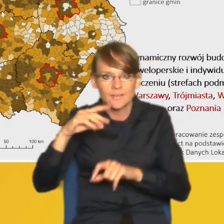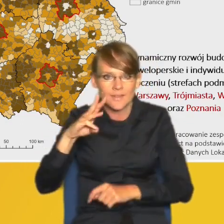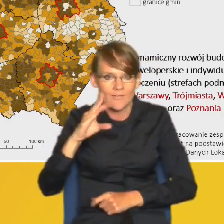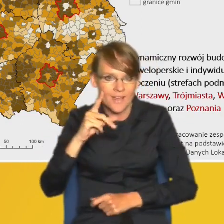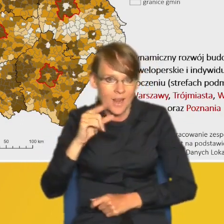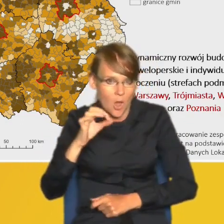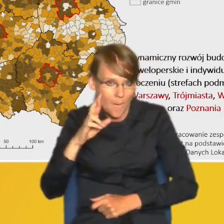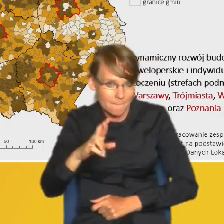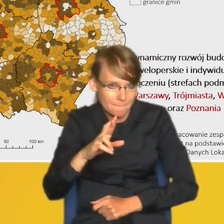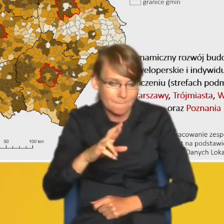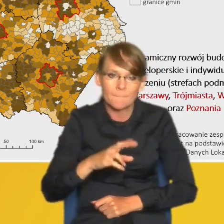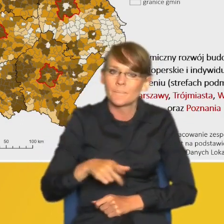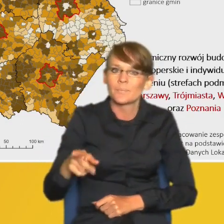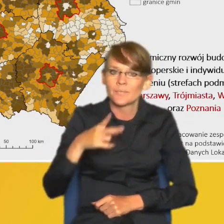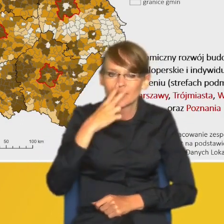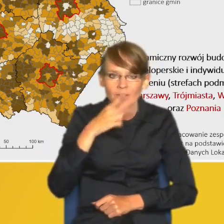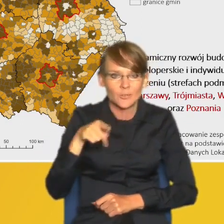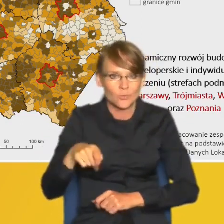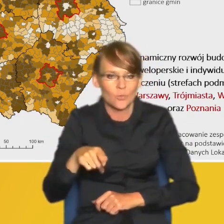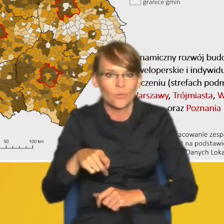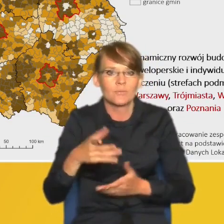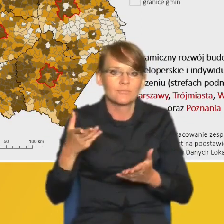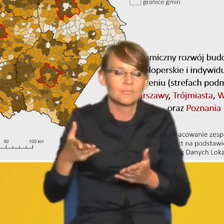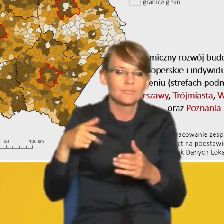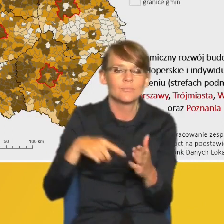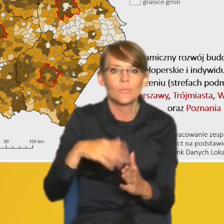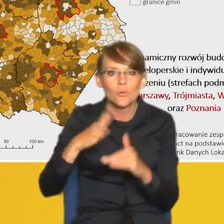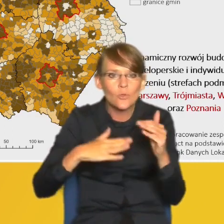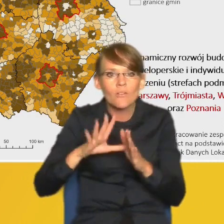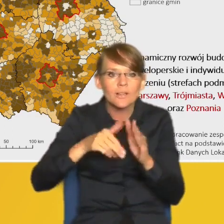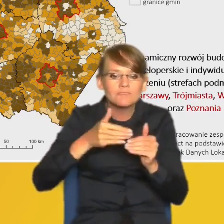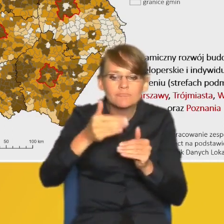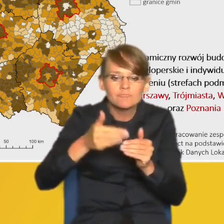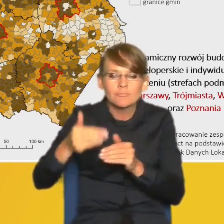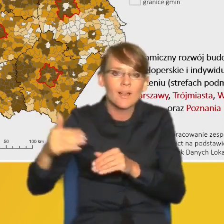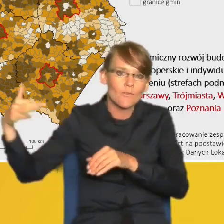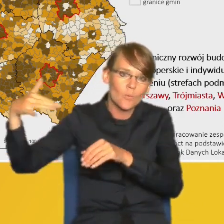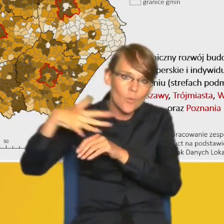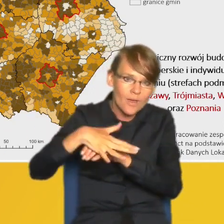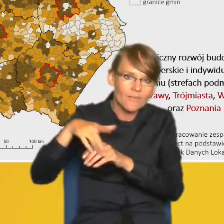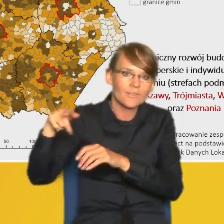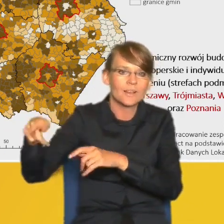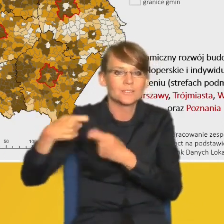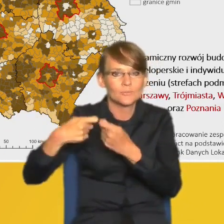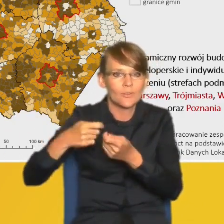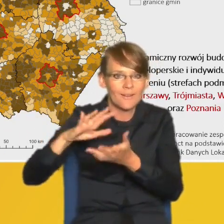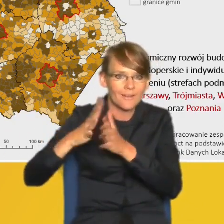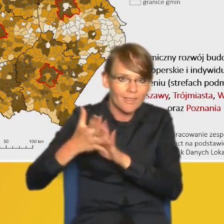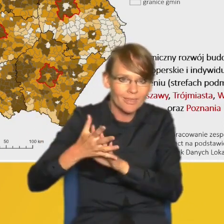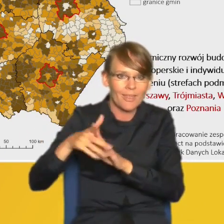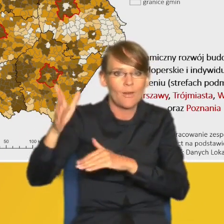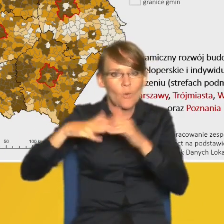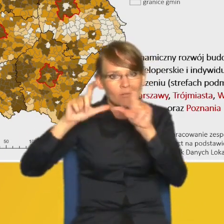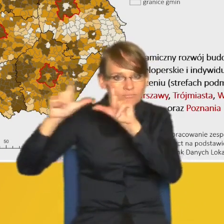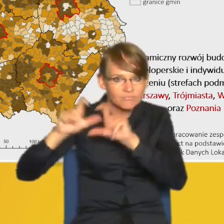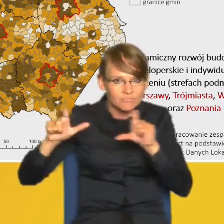suburbanizacja tutaj sterowana jest zarówno tymi siłami rynkowymi, osiedlami deweloperskimi,